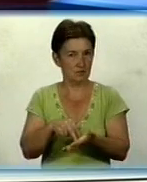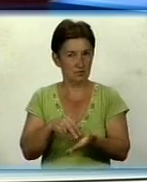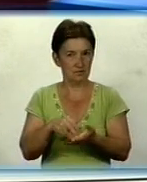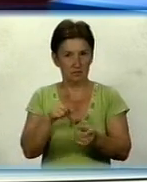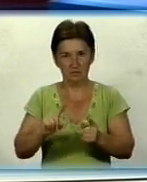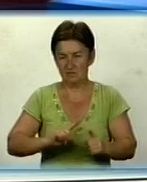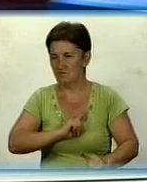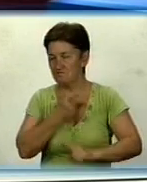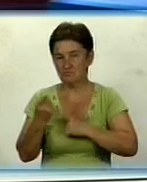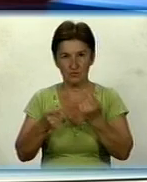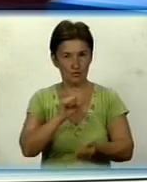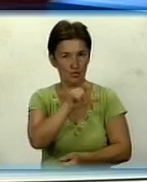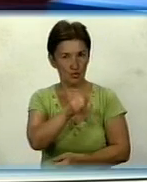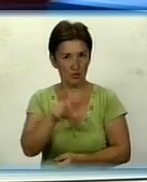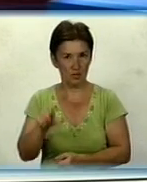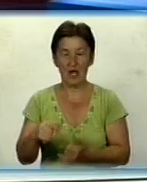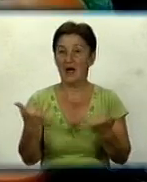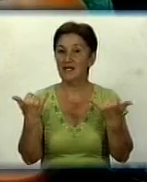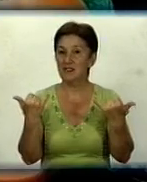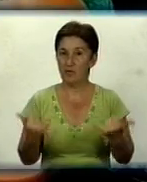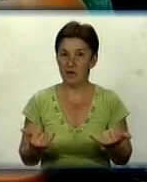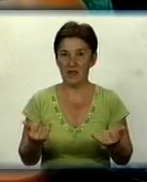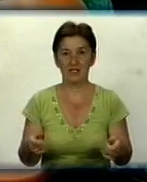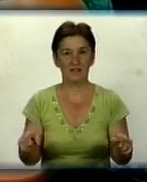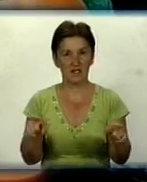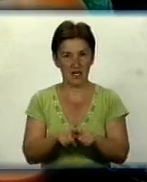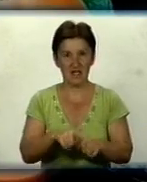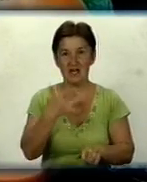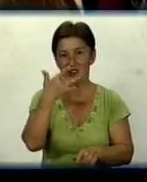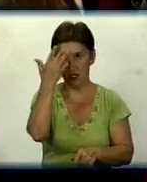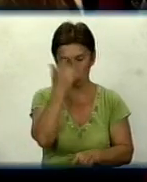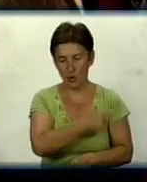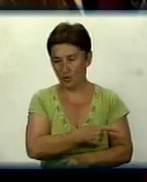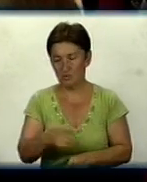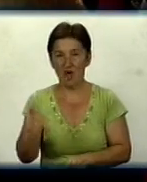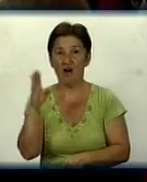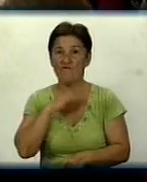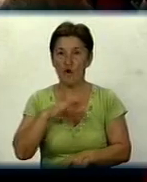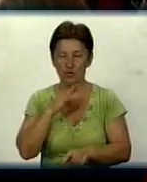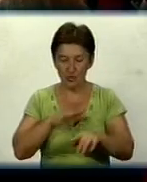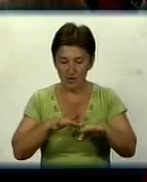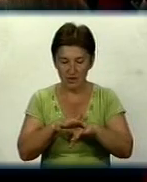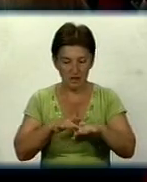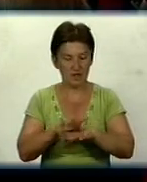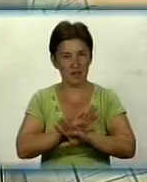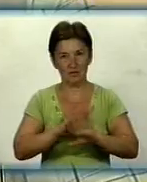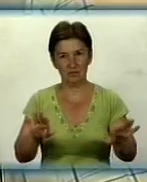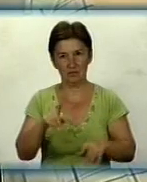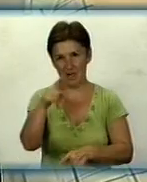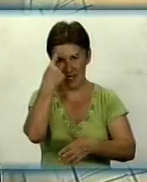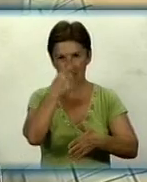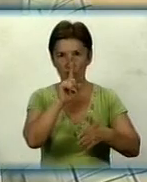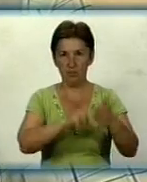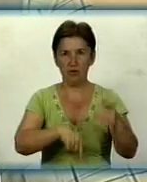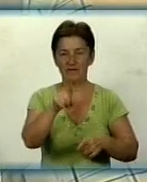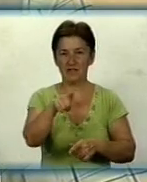хвилі обурення у містян. Тепер споживачам за такі сезонні витрати воду не нараховатимуть, запевнив директор Дніпру